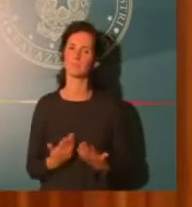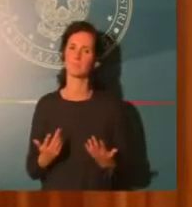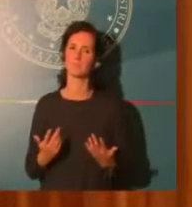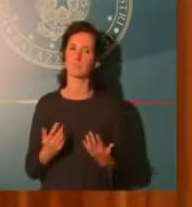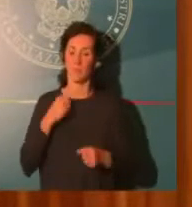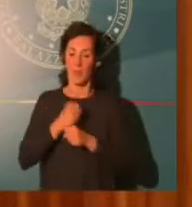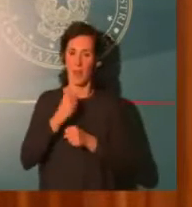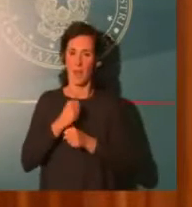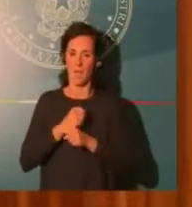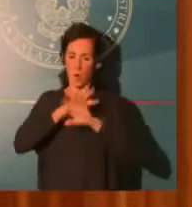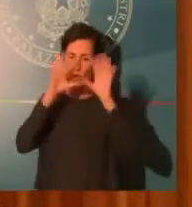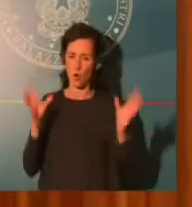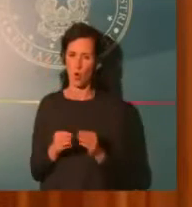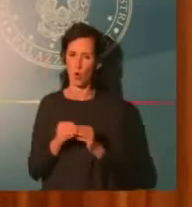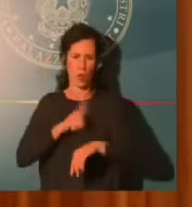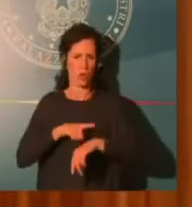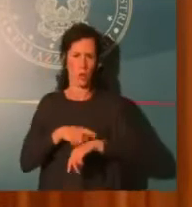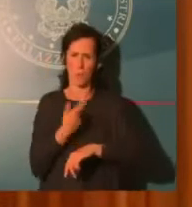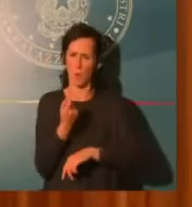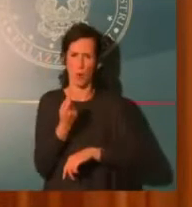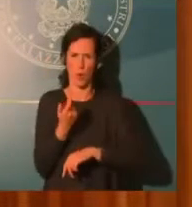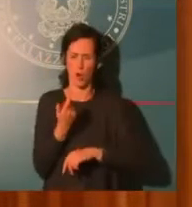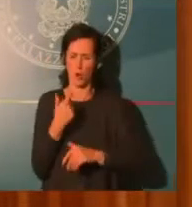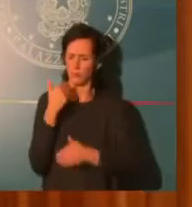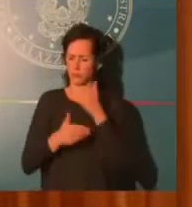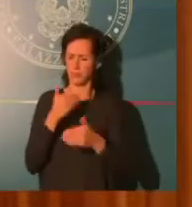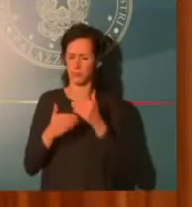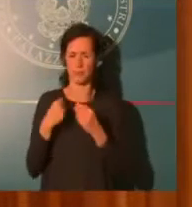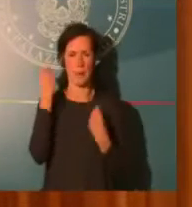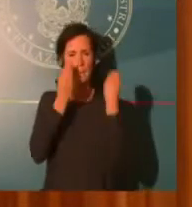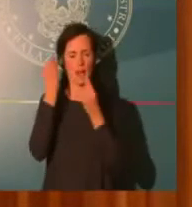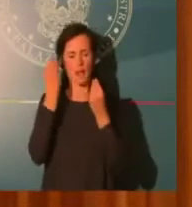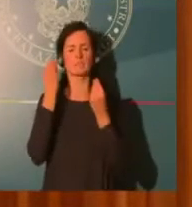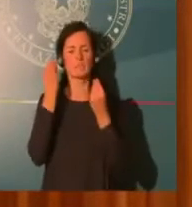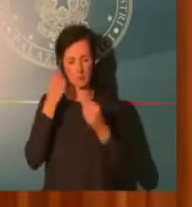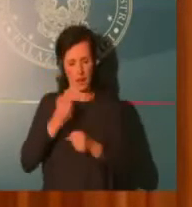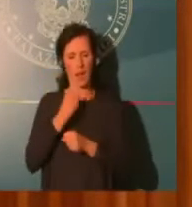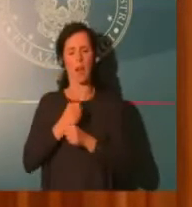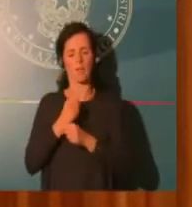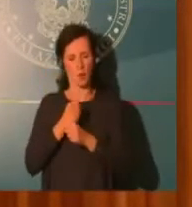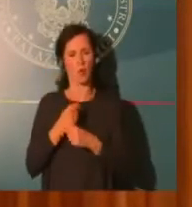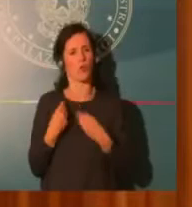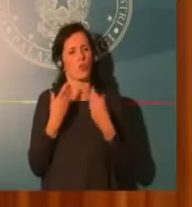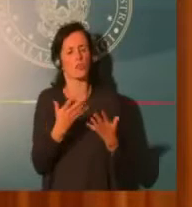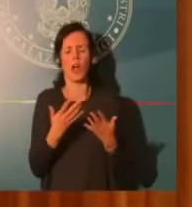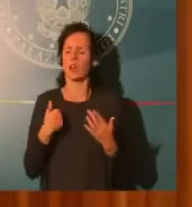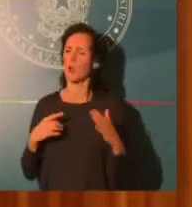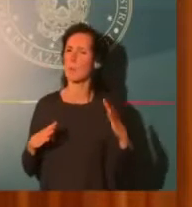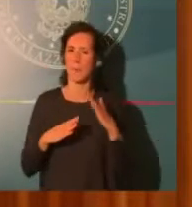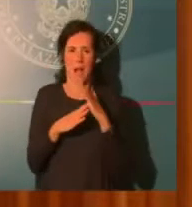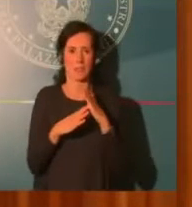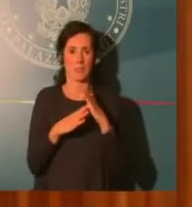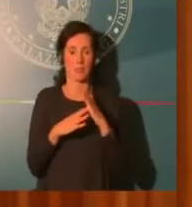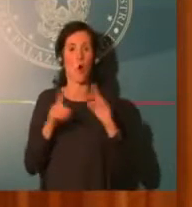imprenditori. La proroga per sei settimane della cassa integrazione, altro anche per gli autonomi e per le